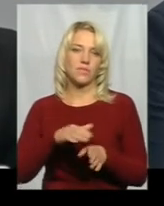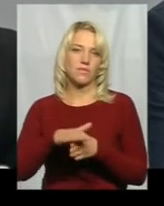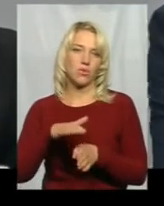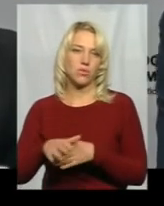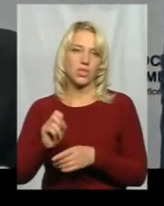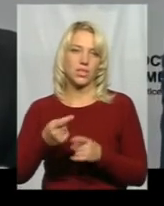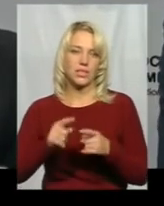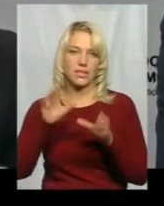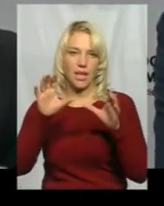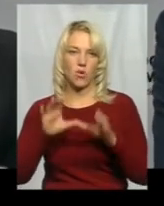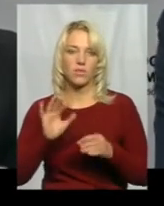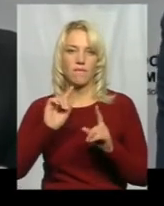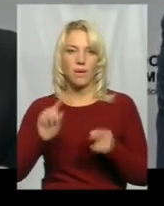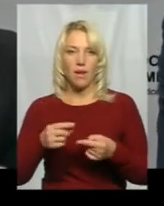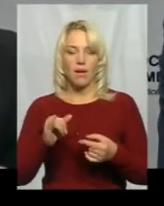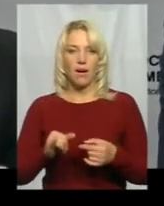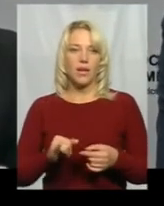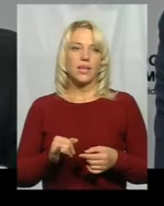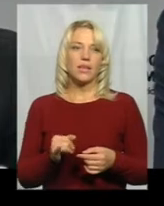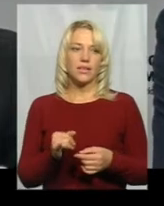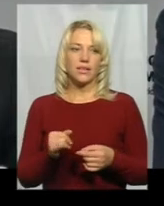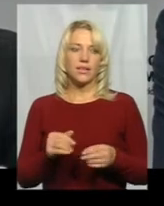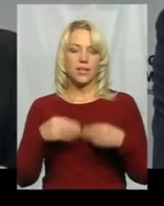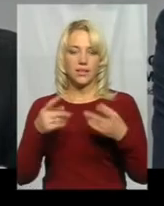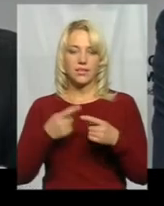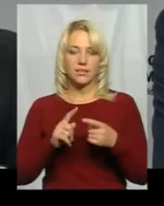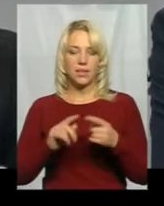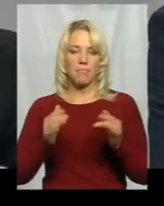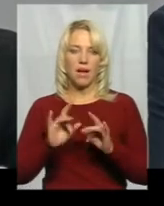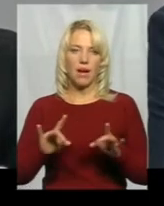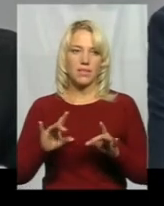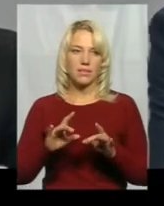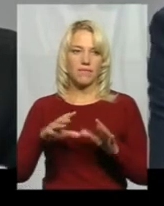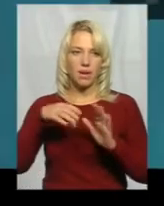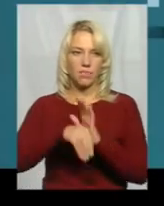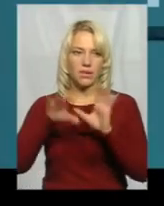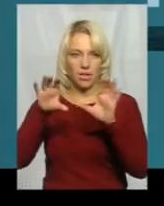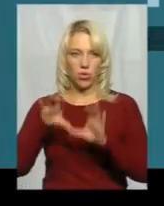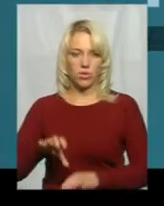як закон цього вимагає і дає ці механізми в рамках чинного законодавства.